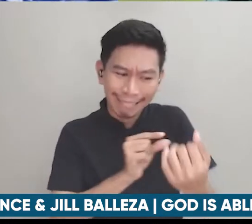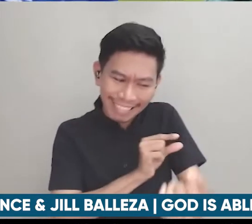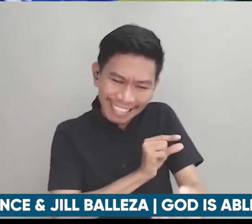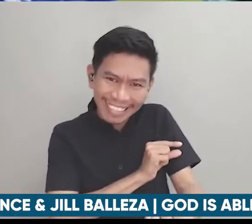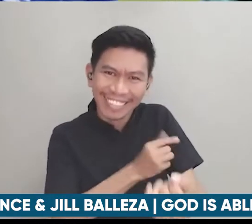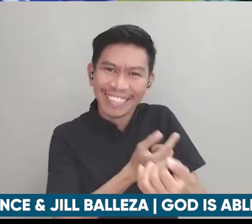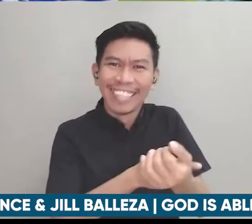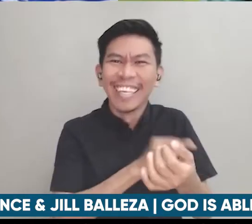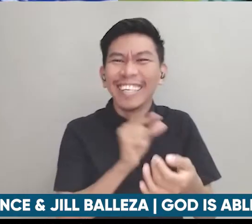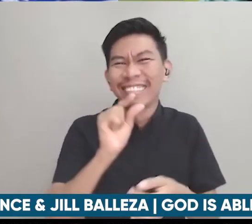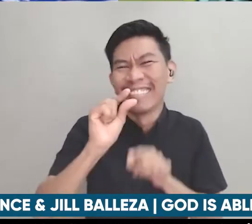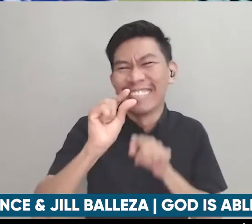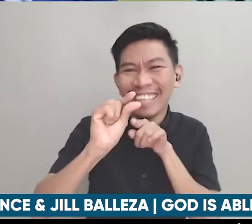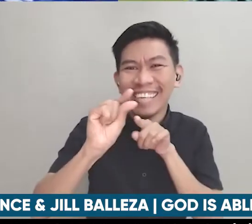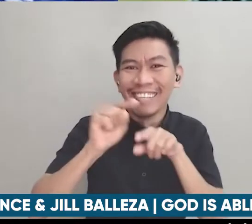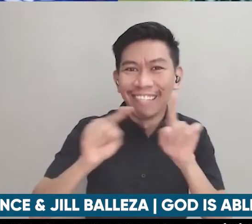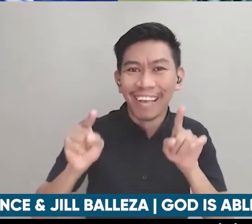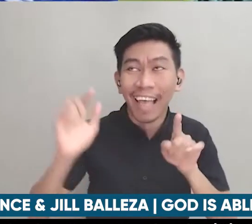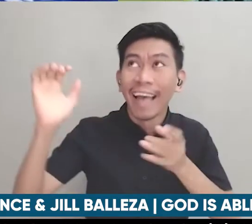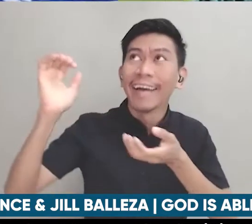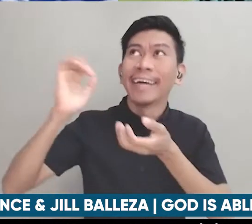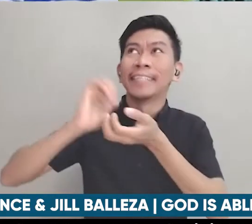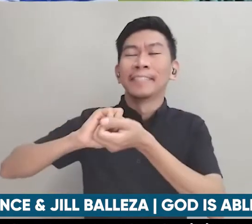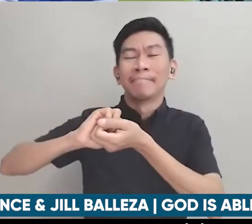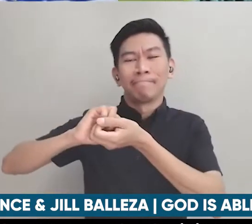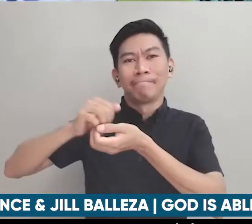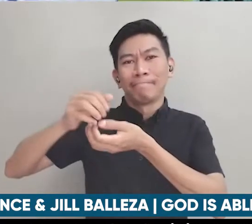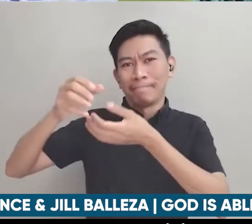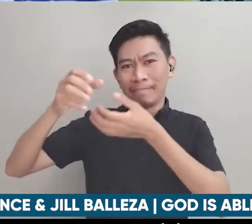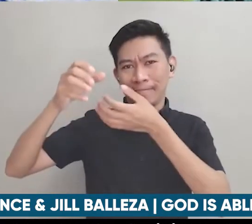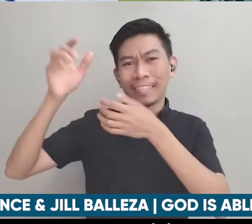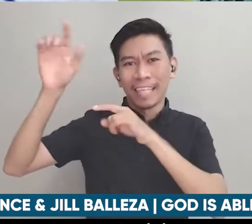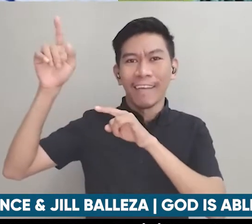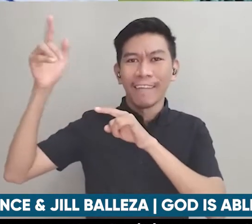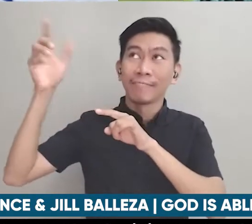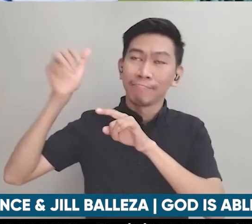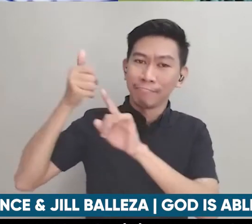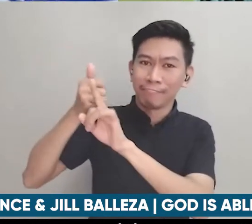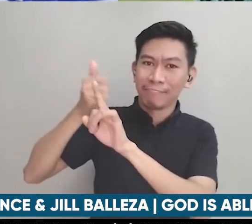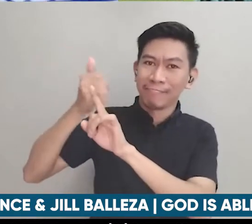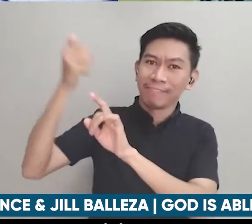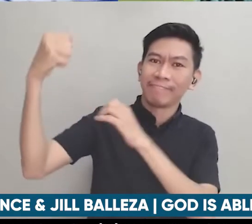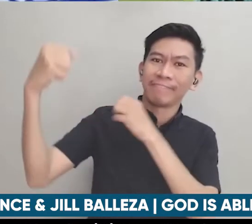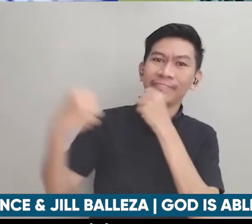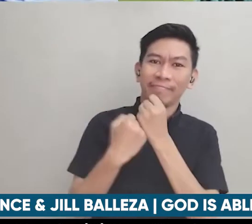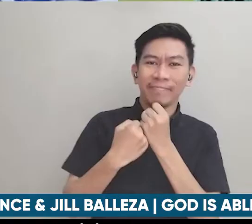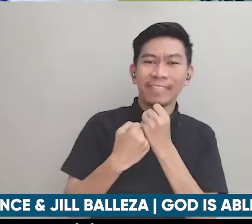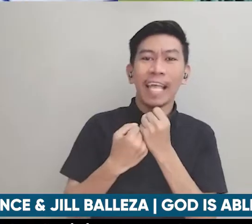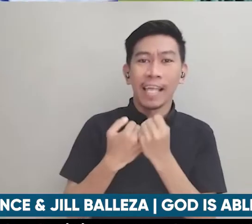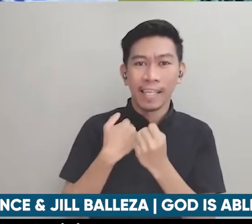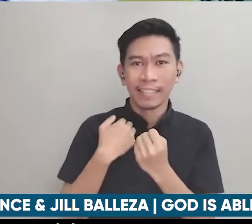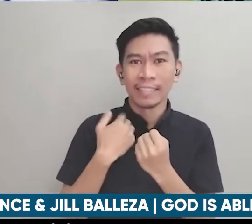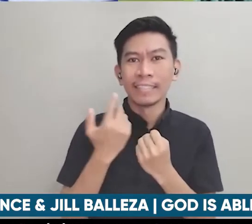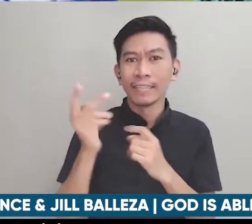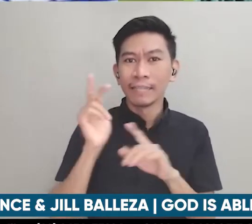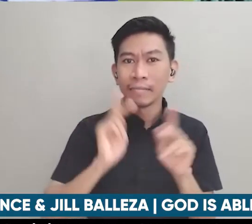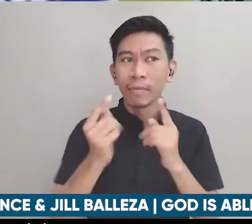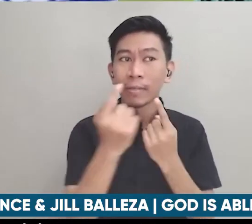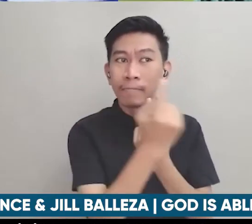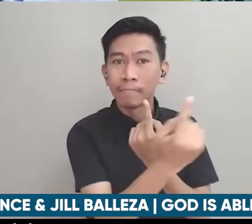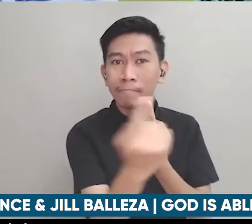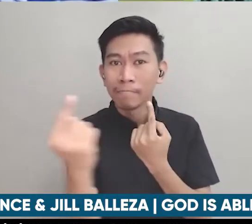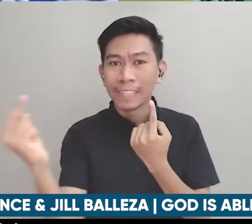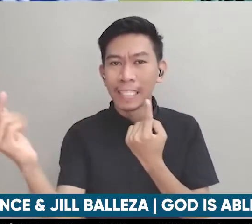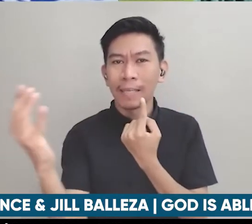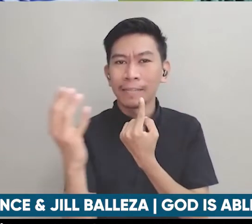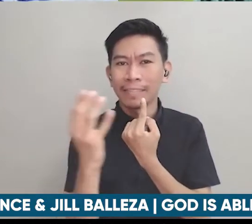isa pero pagka in-involve mo kasi si Lord alam mong siya yung gagawa siya yung tikilos and he will send the right people along the way to